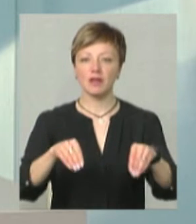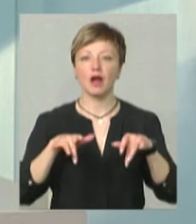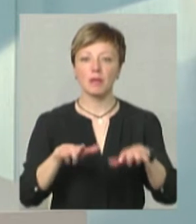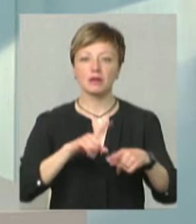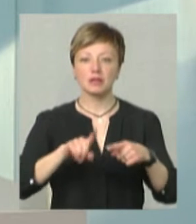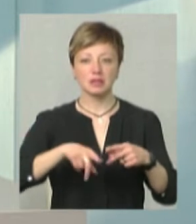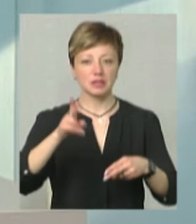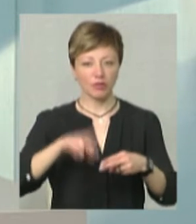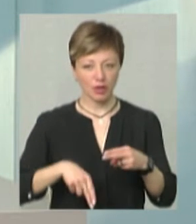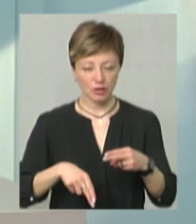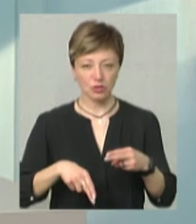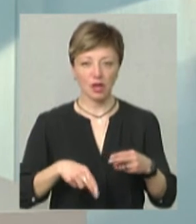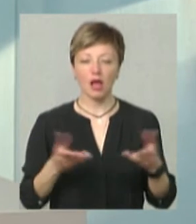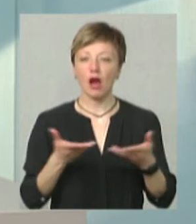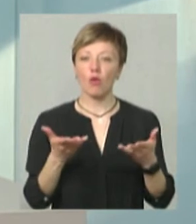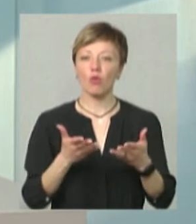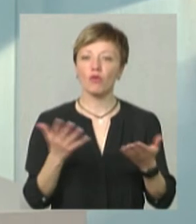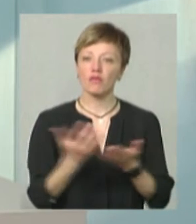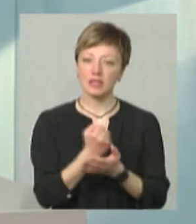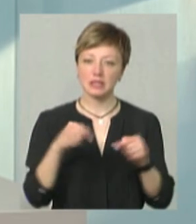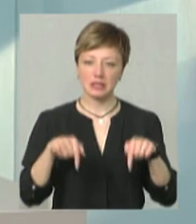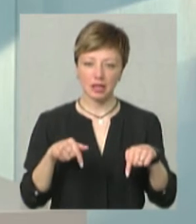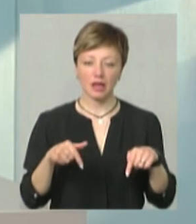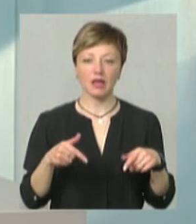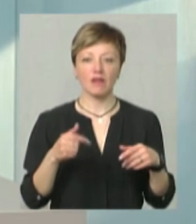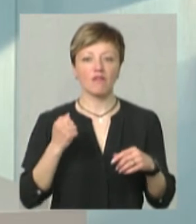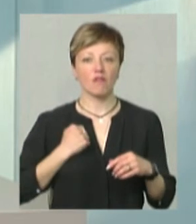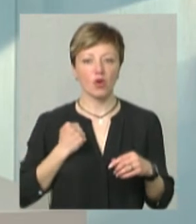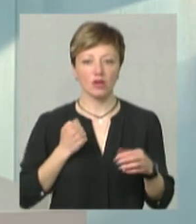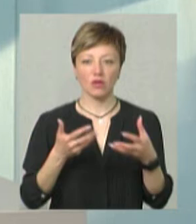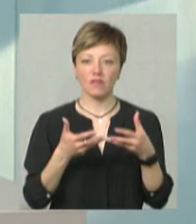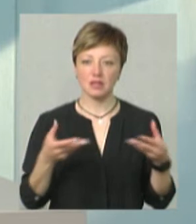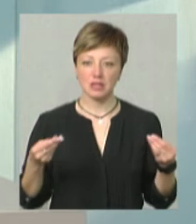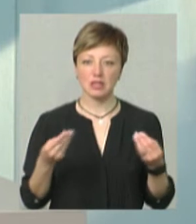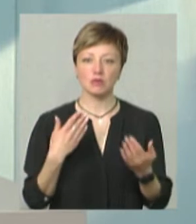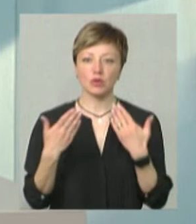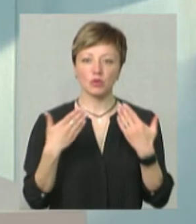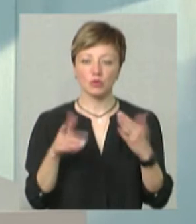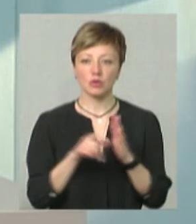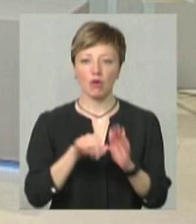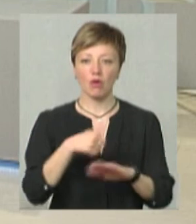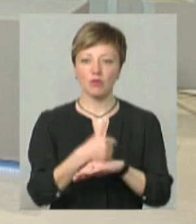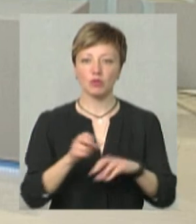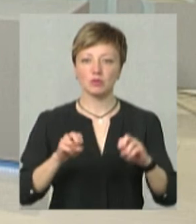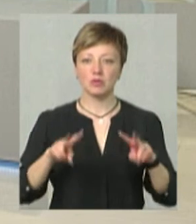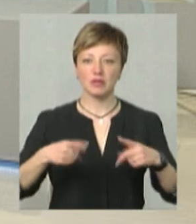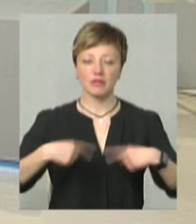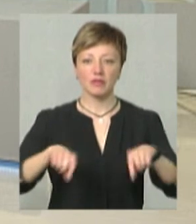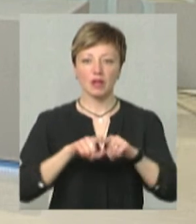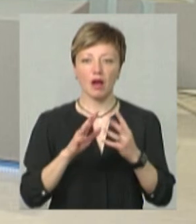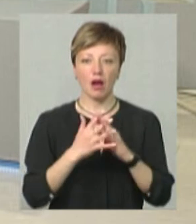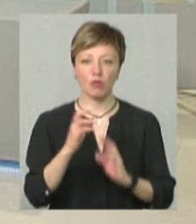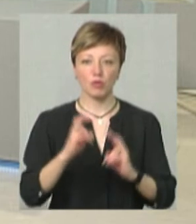добігає свого завершення, якою вона видала з цієї воєнної весни. Спілкуємось із головною спеціалісткою відділу